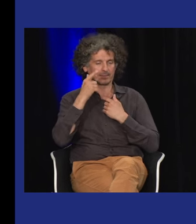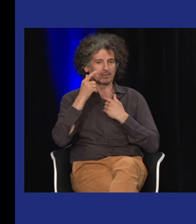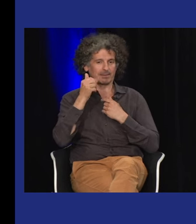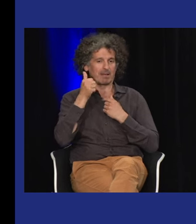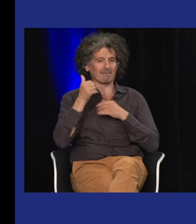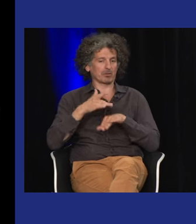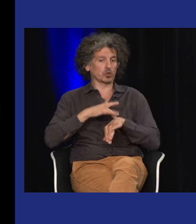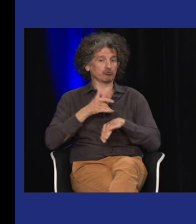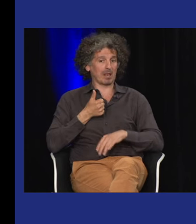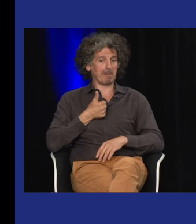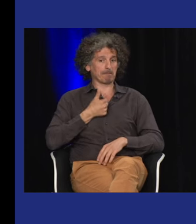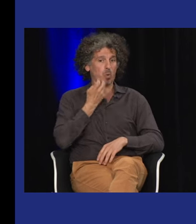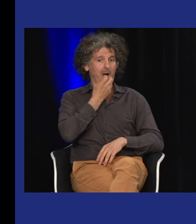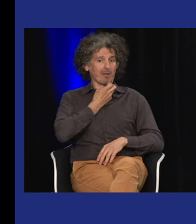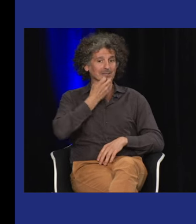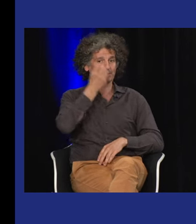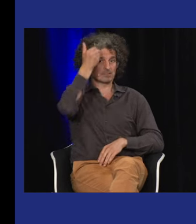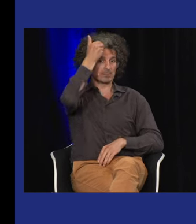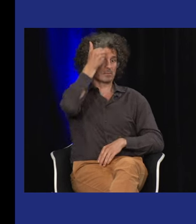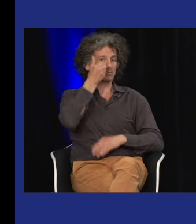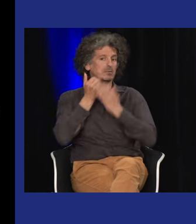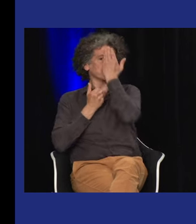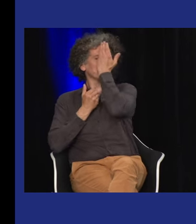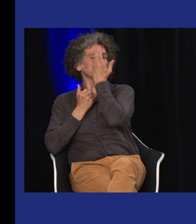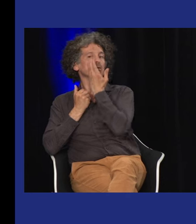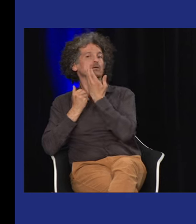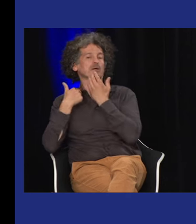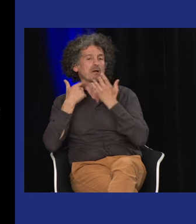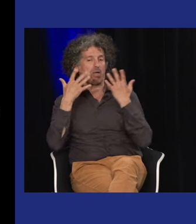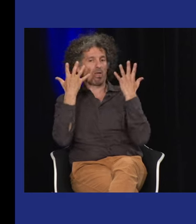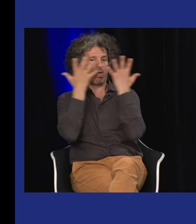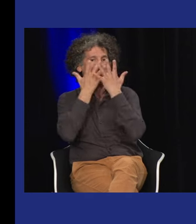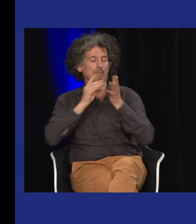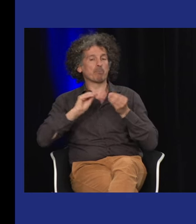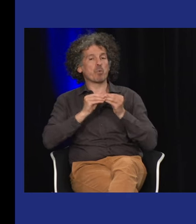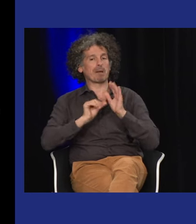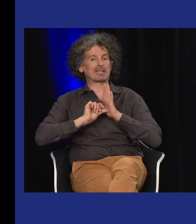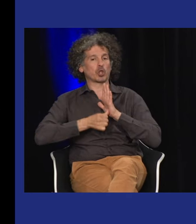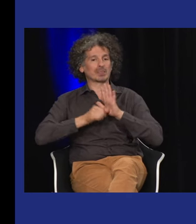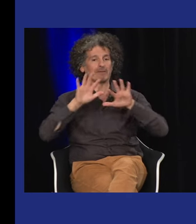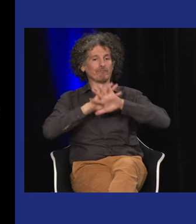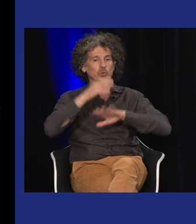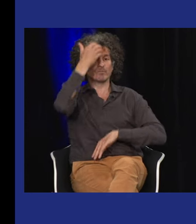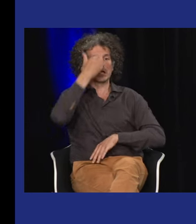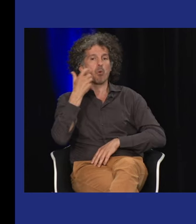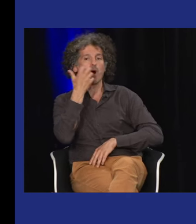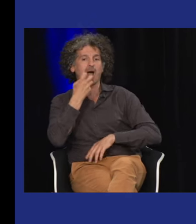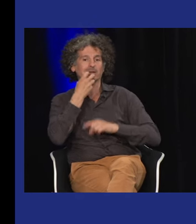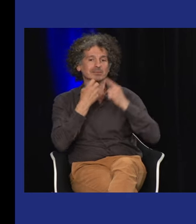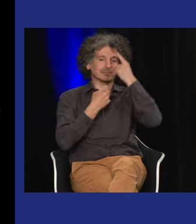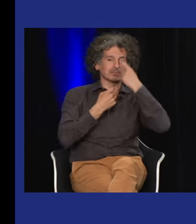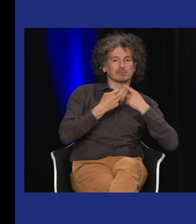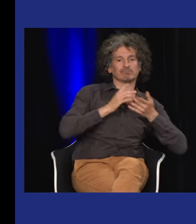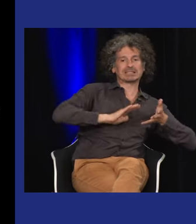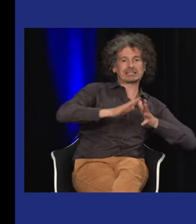masque le comédien c'est quelqu'un qui était elle-même très oraliste et qui était très mélangé